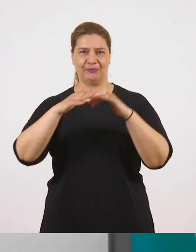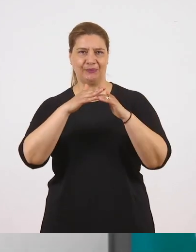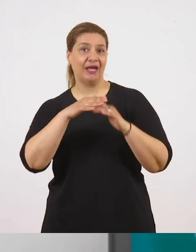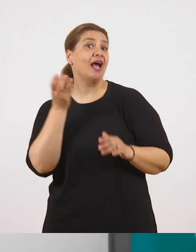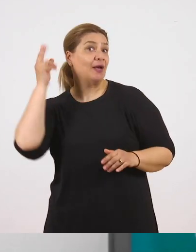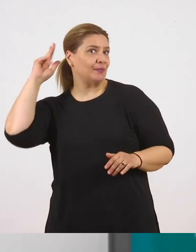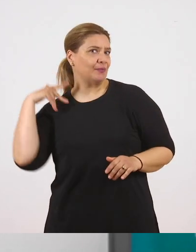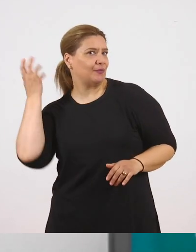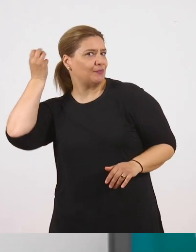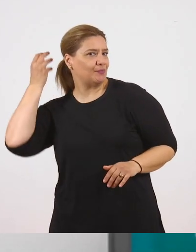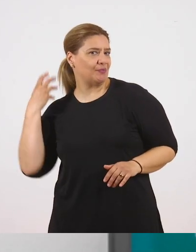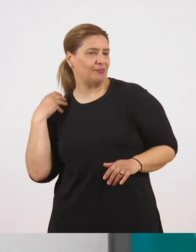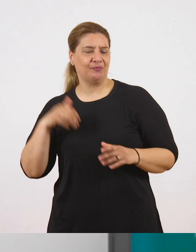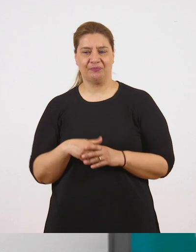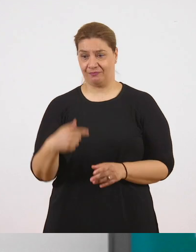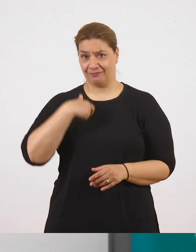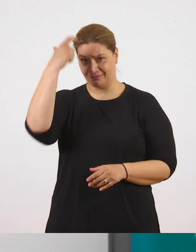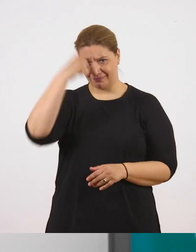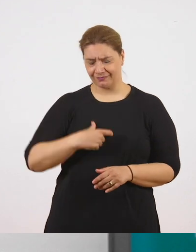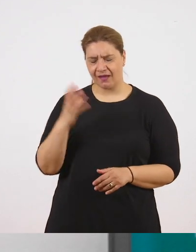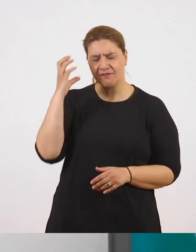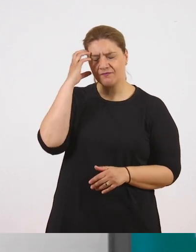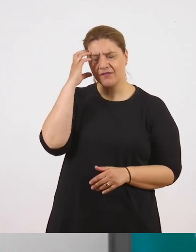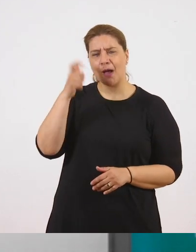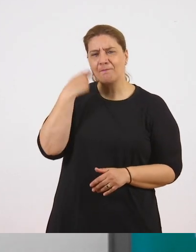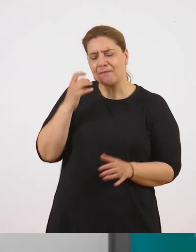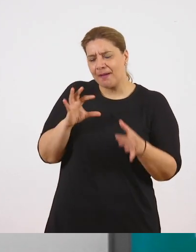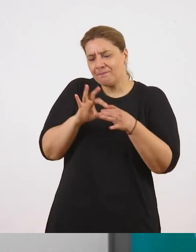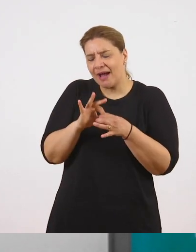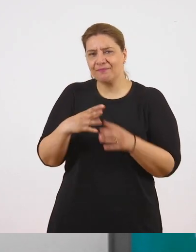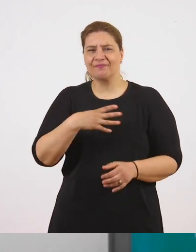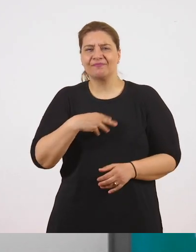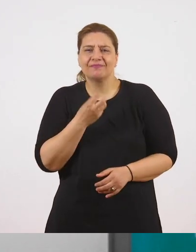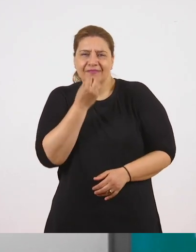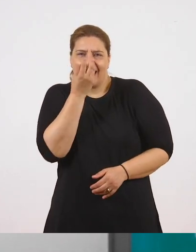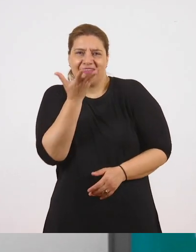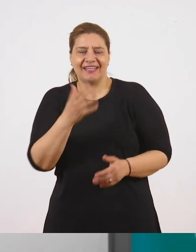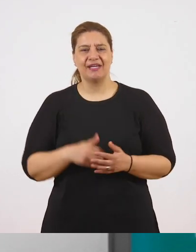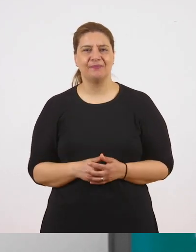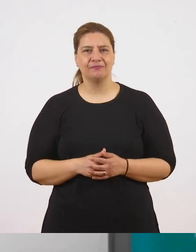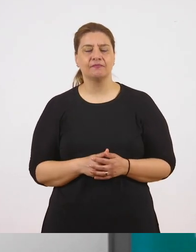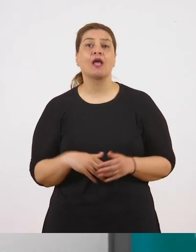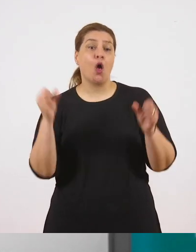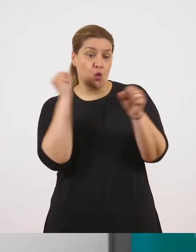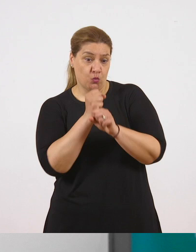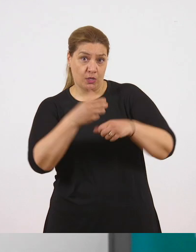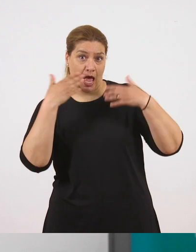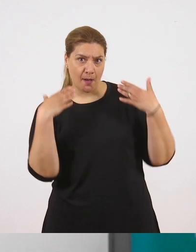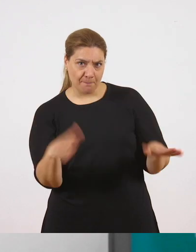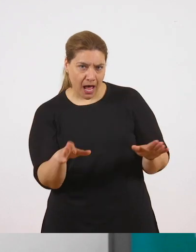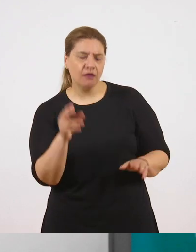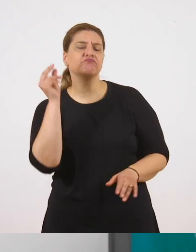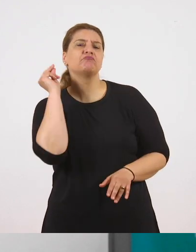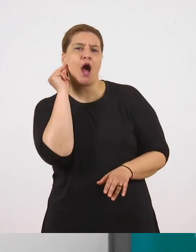Από τότε μαμά και γαρδένια είναι ένας στο μυαλό μου. Κάθε απόγευμα μετά τη δουλειά, χειμώνα καλοκαίρι, φορούσα